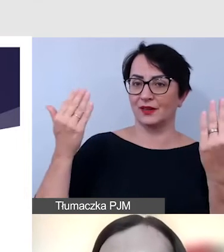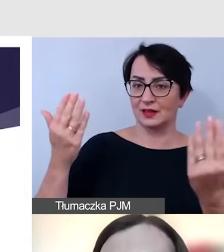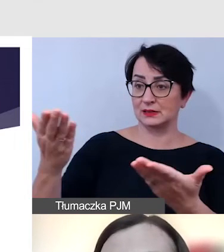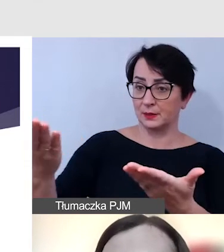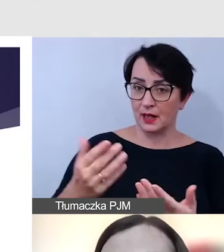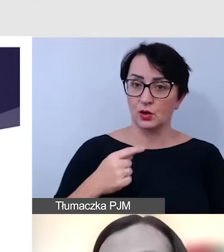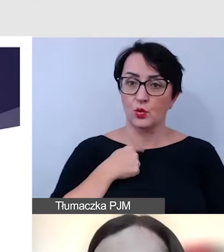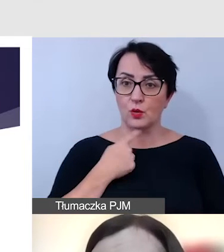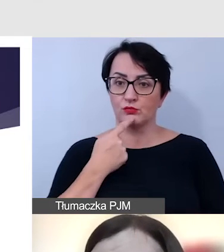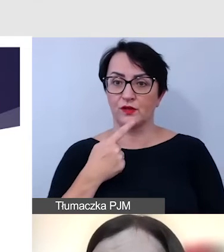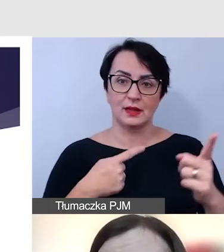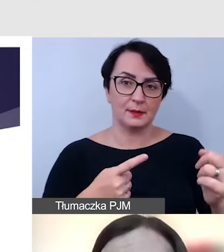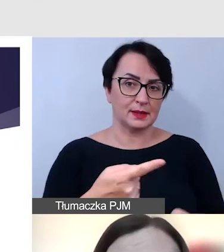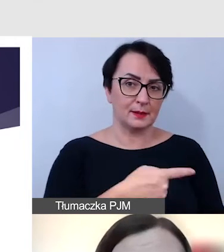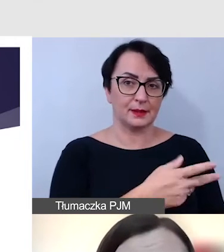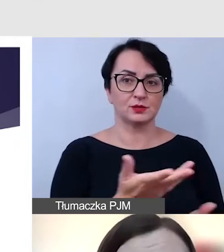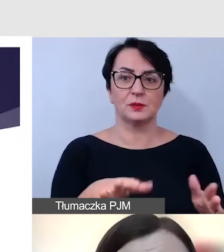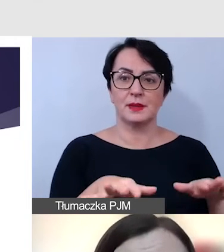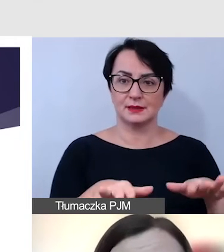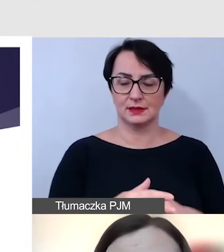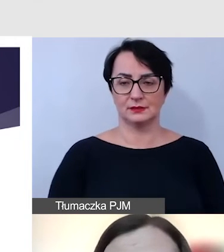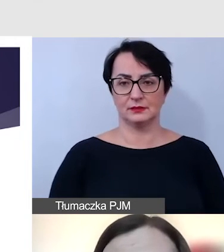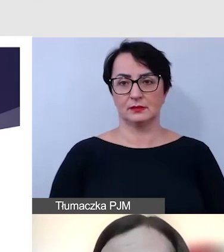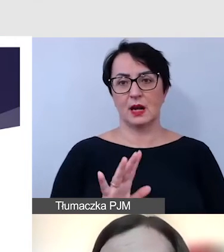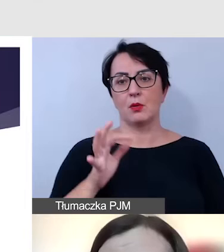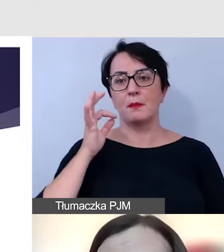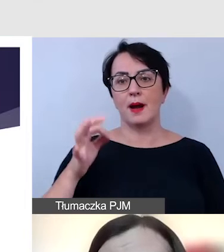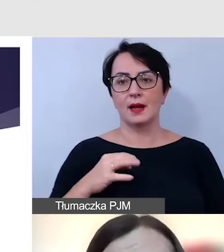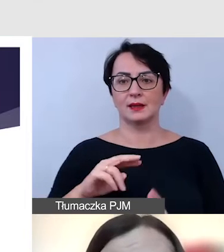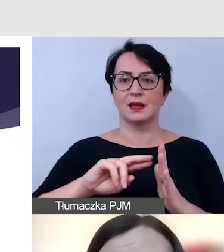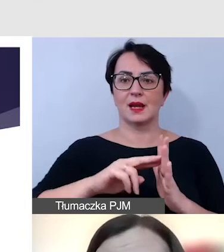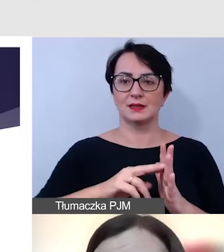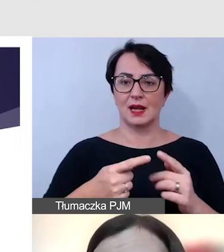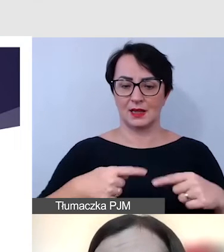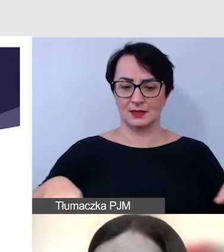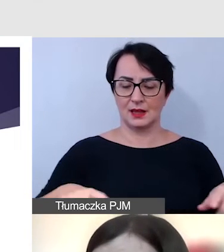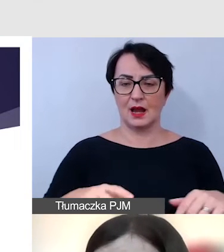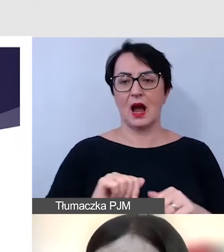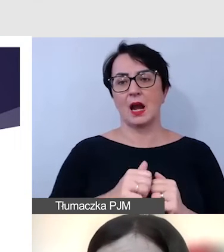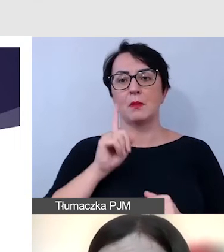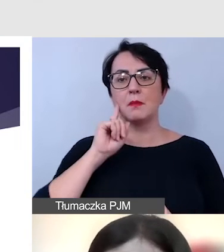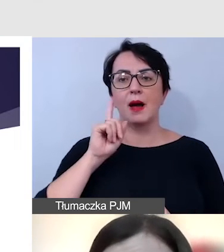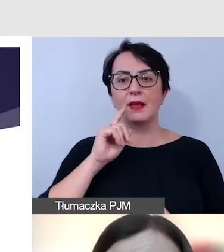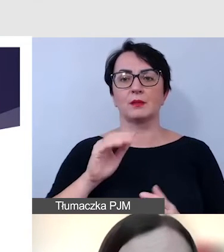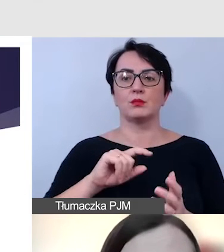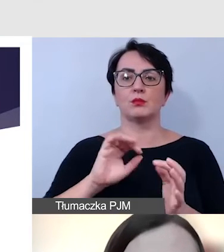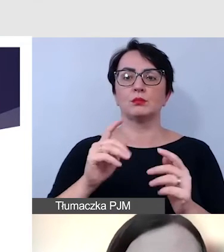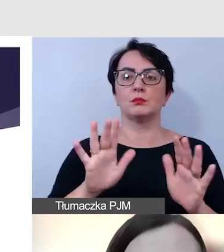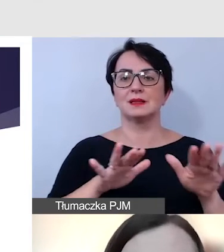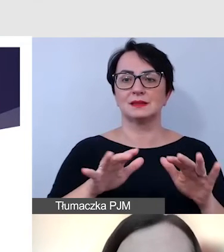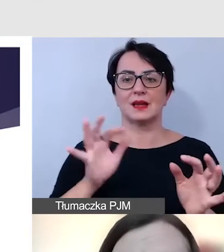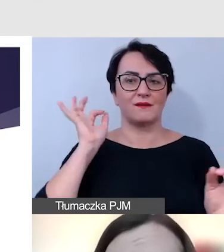gości, czy też panią w punkcie recepcyjnym, czy pana w punkcie informacyjnym.